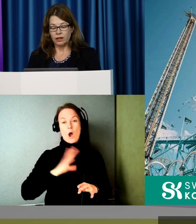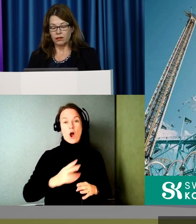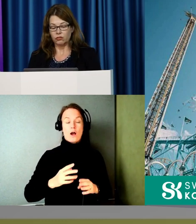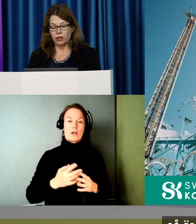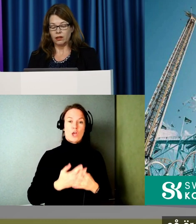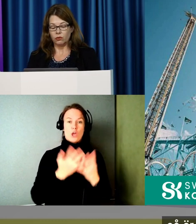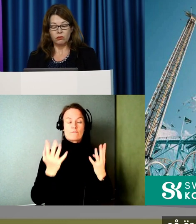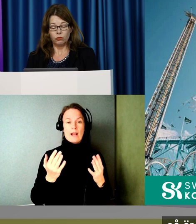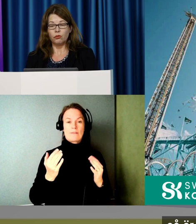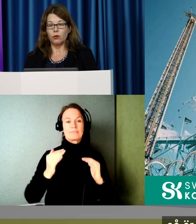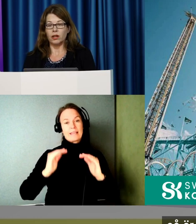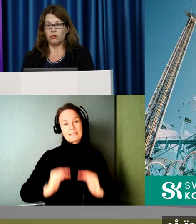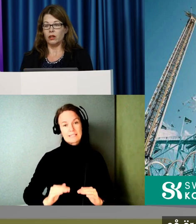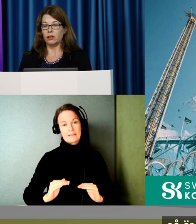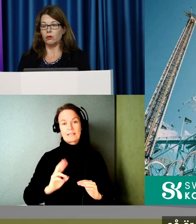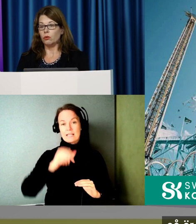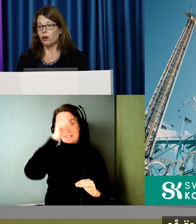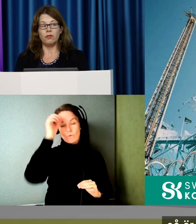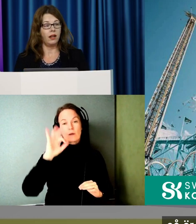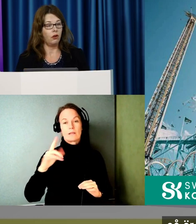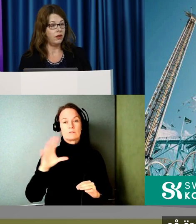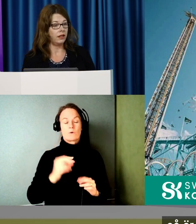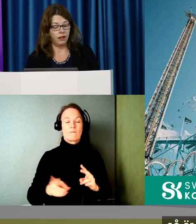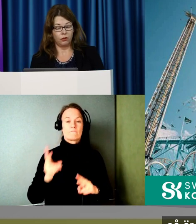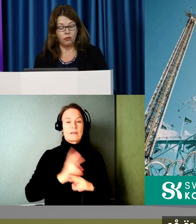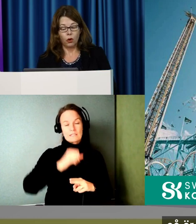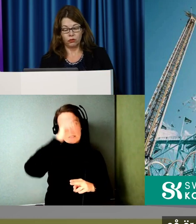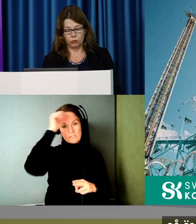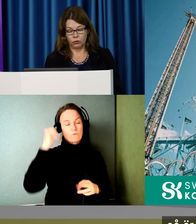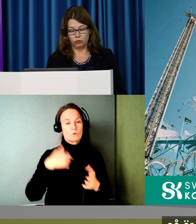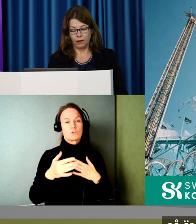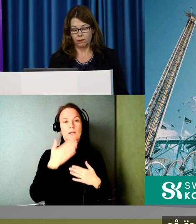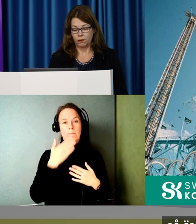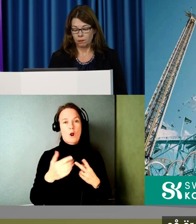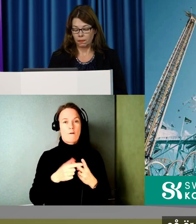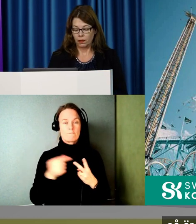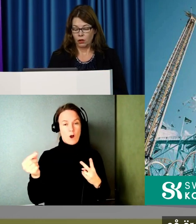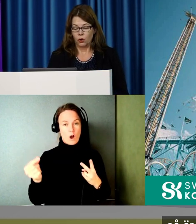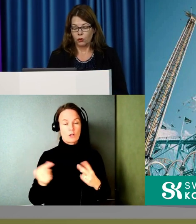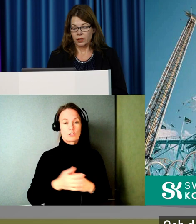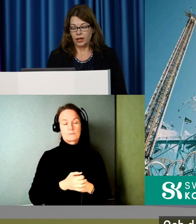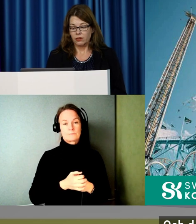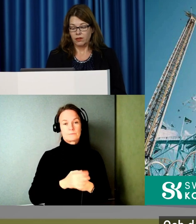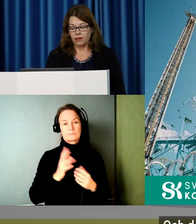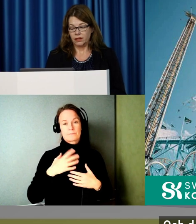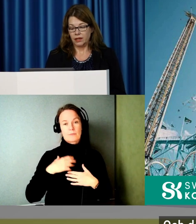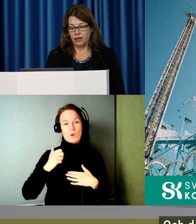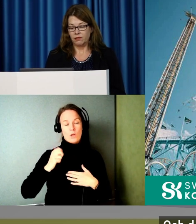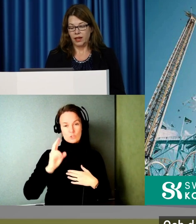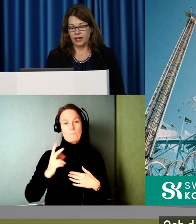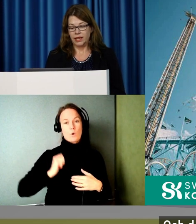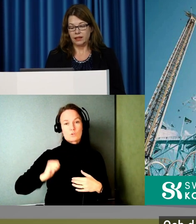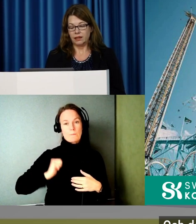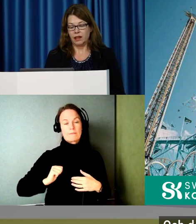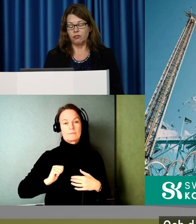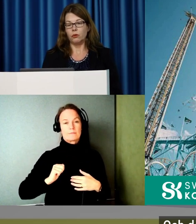svårigheter så är det ännu svårare att göra kloka och väl avvägda val som konsument. Och det är ju det vi ser i